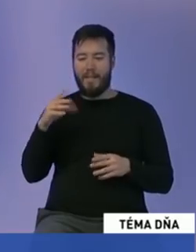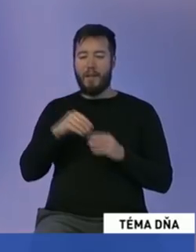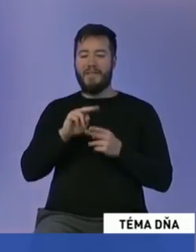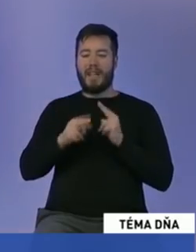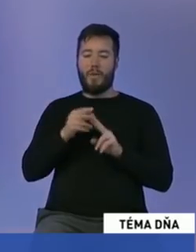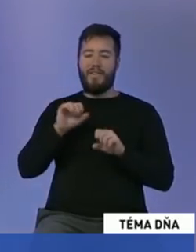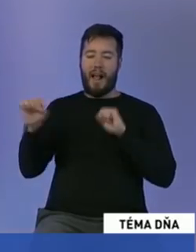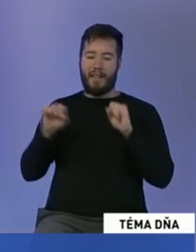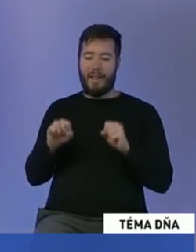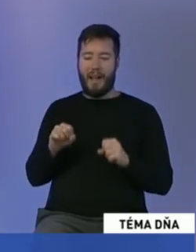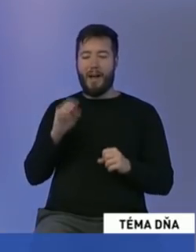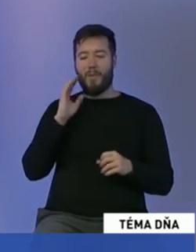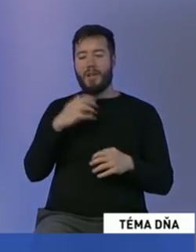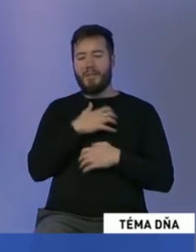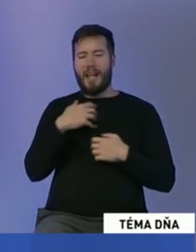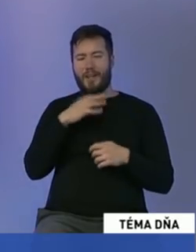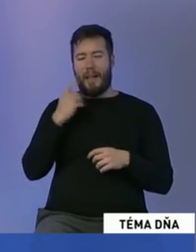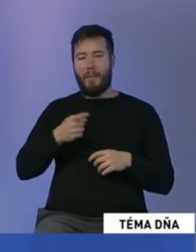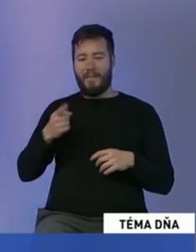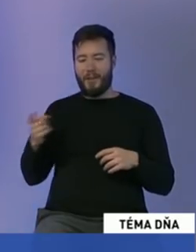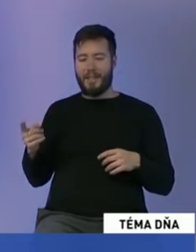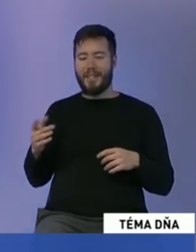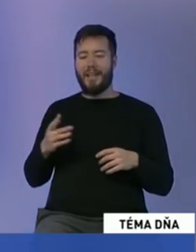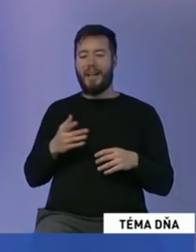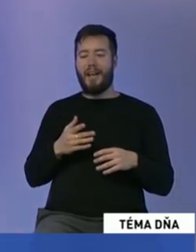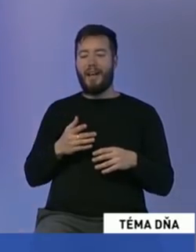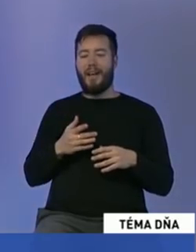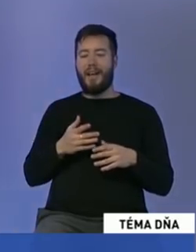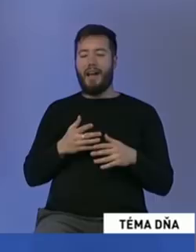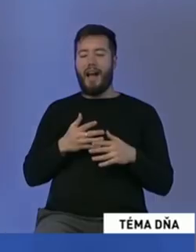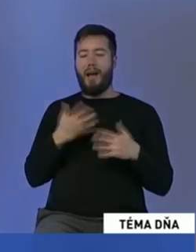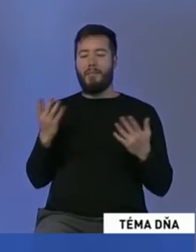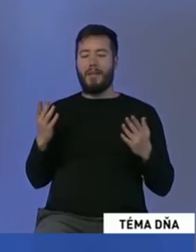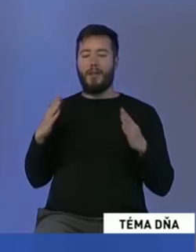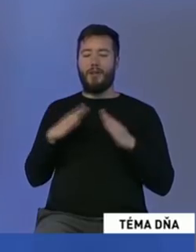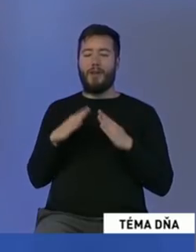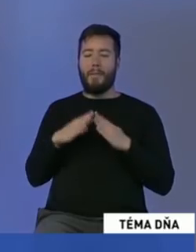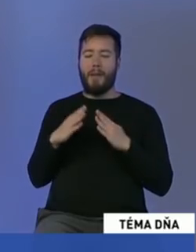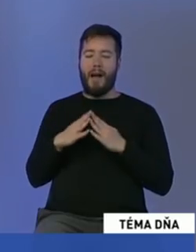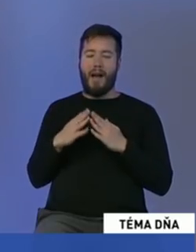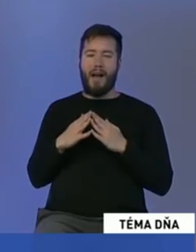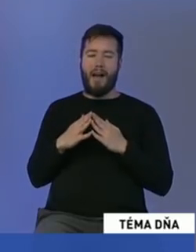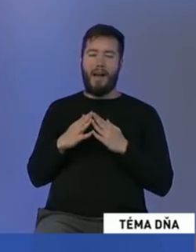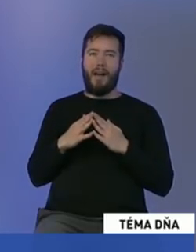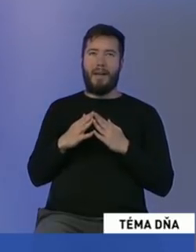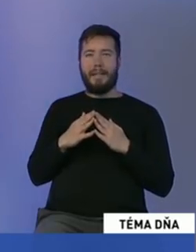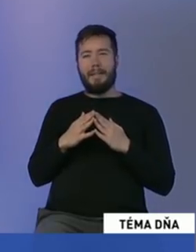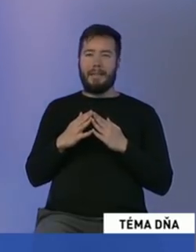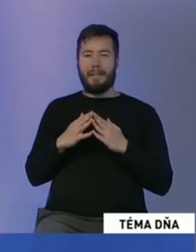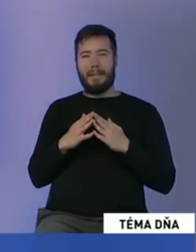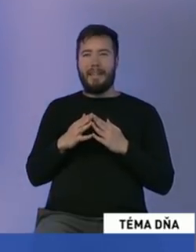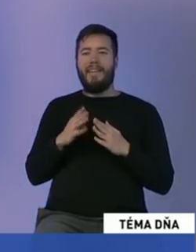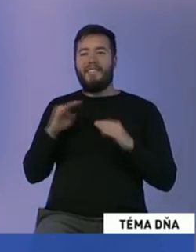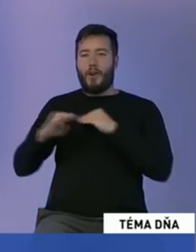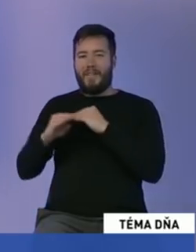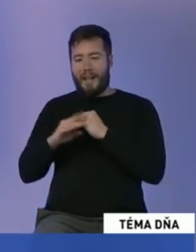No a budem sa snažiť do toho nejako nakombinovať ešte, aby som sa doma nejako očinil, že aj teraz som tu, keď pravdepodobne malý